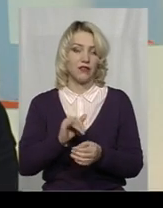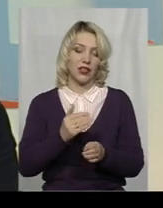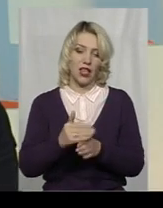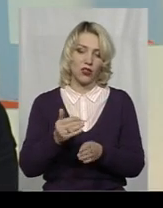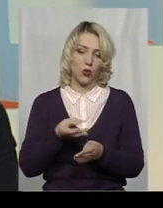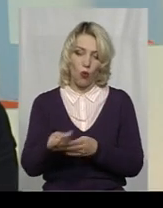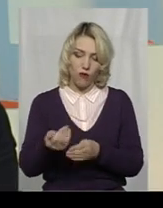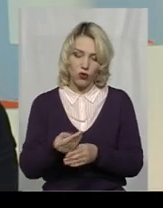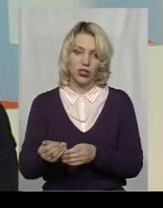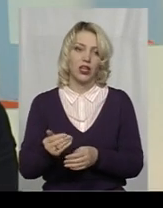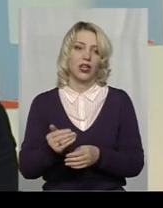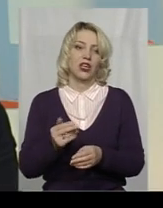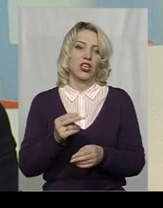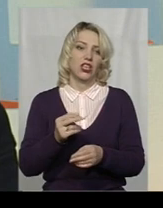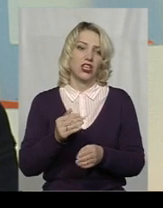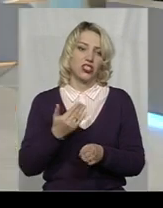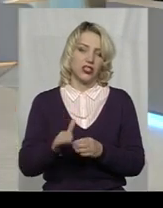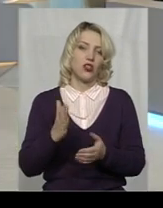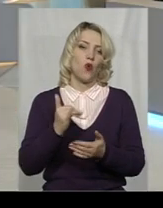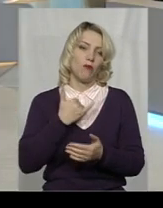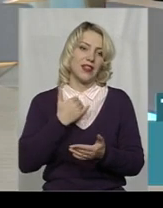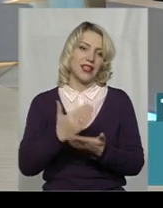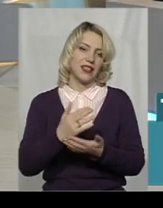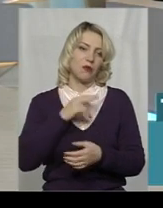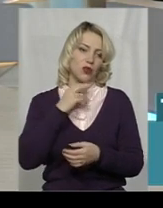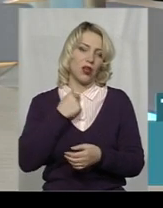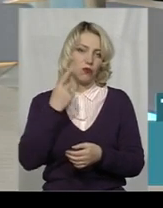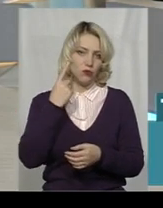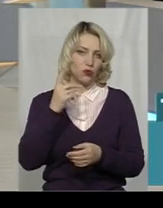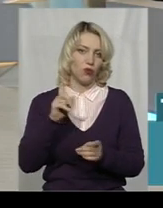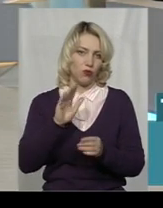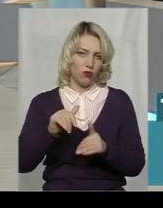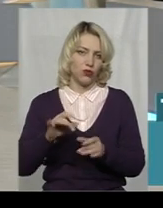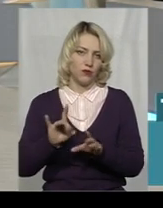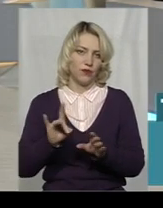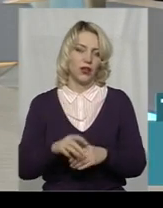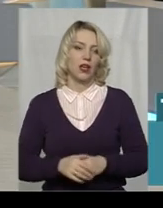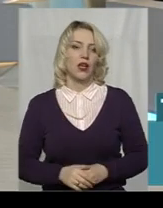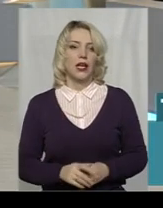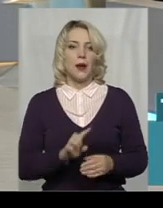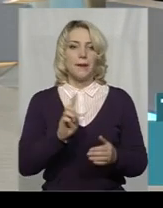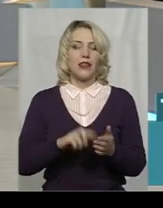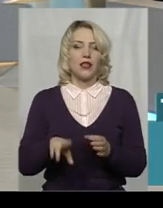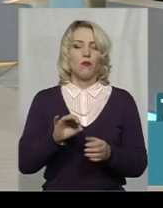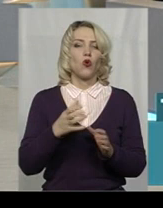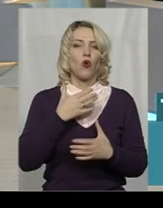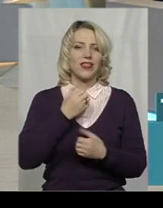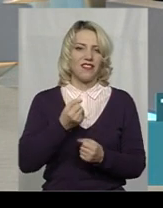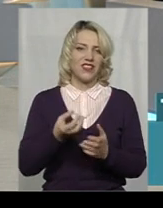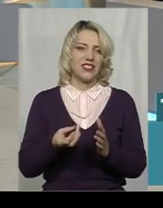частини в мене є певні зауваження. Ми ще про це поговоримо. думаю, ми це поговоримо, так? Прошу, запитання стосовно дефіциту.